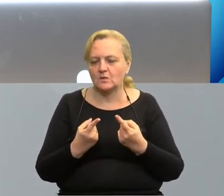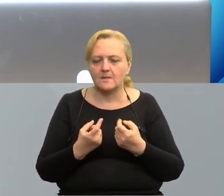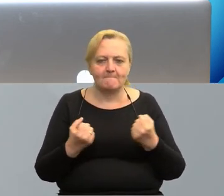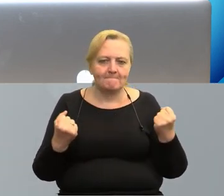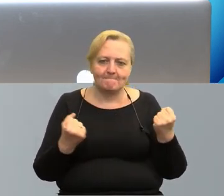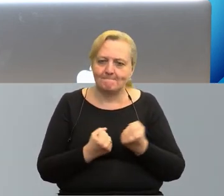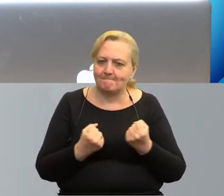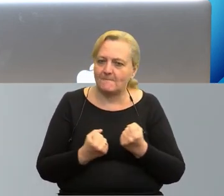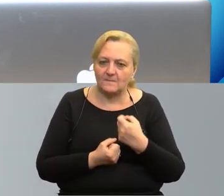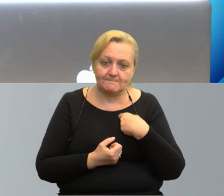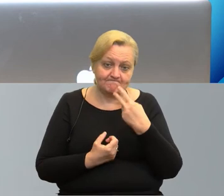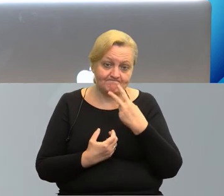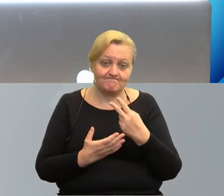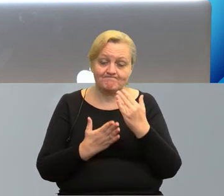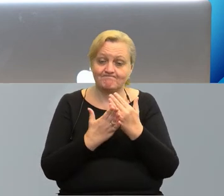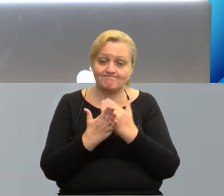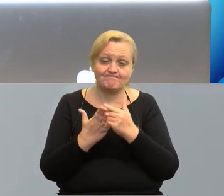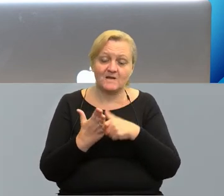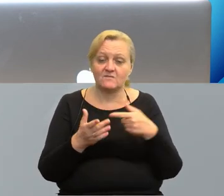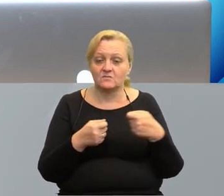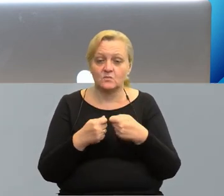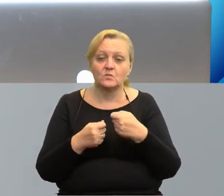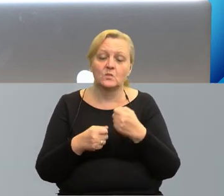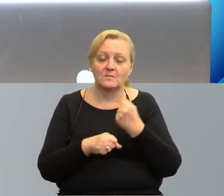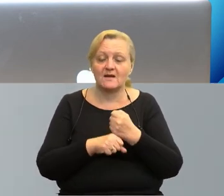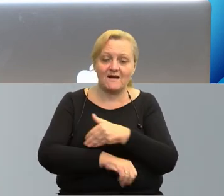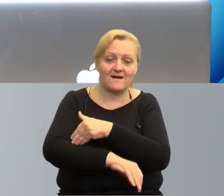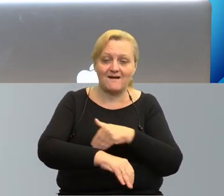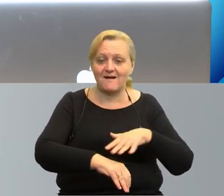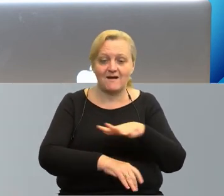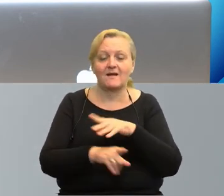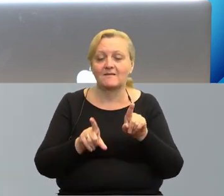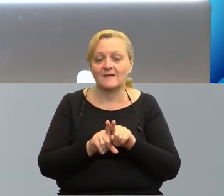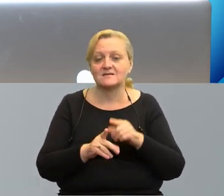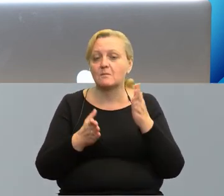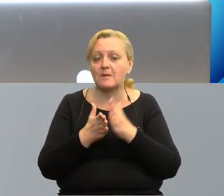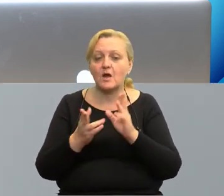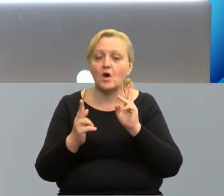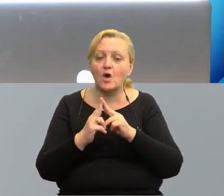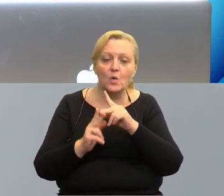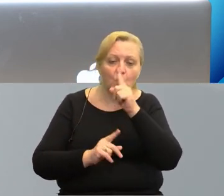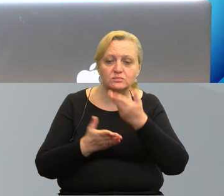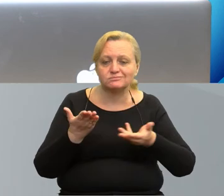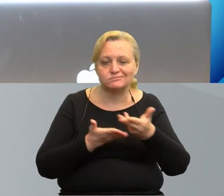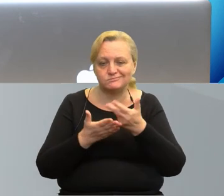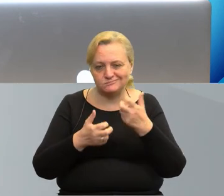odcisnęła się na programach współpracy transgranicznej. i na tych bezpośrednich kontaktach ludzkich.